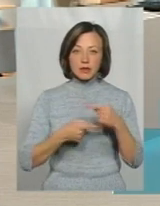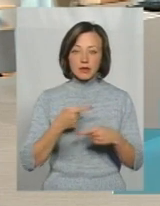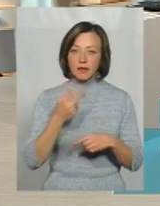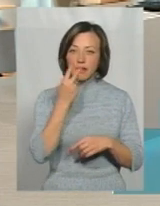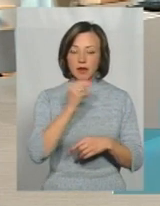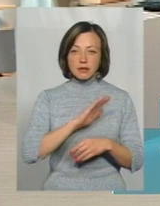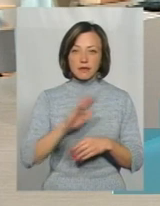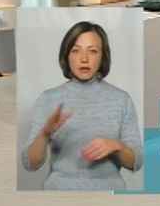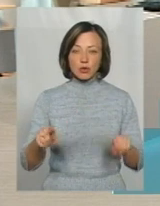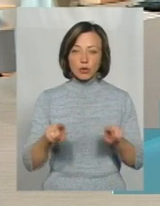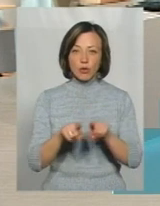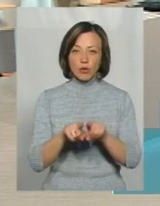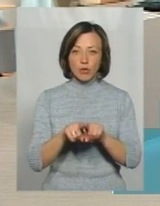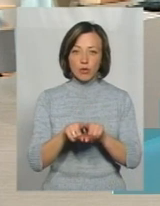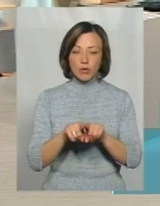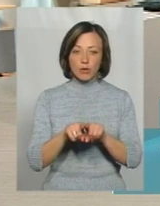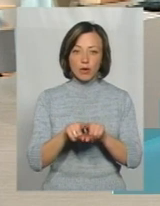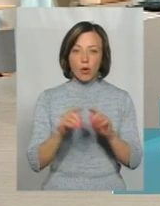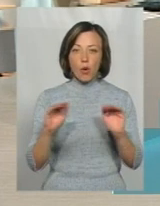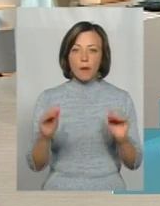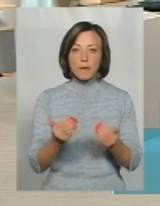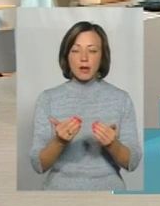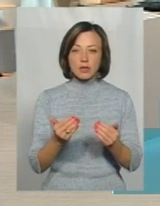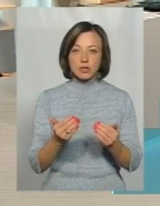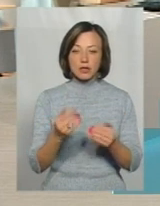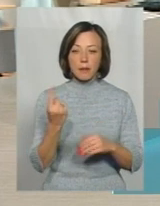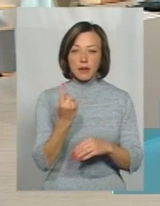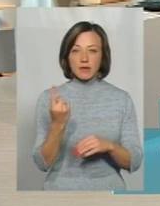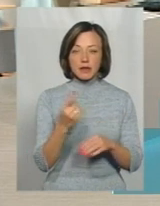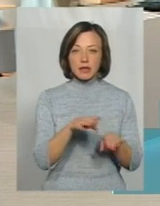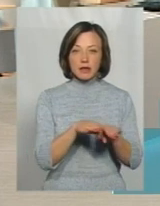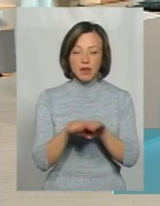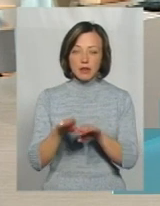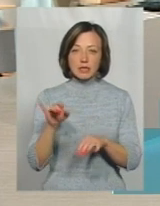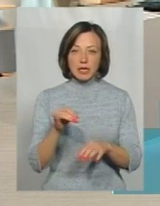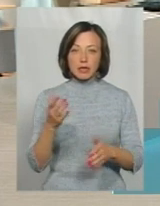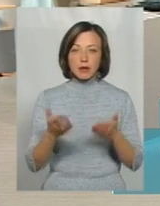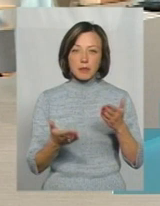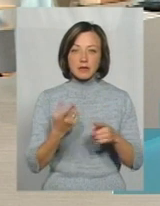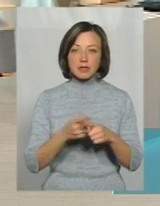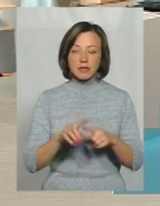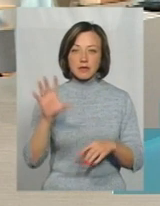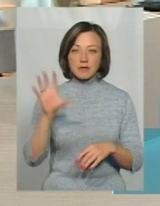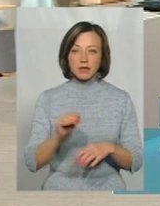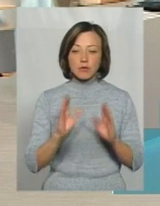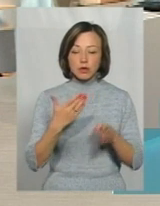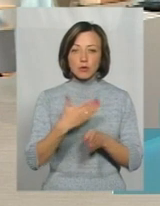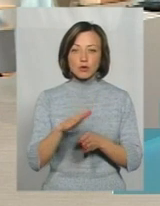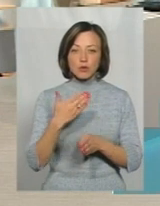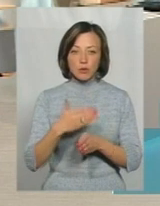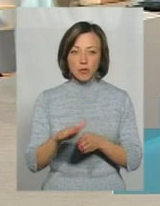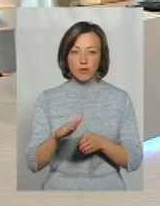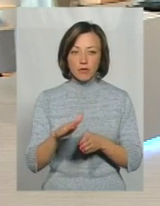звикли до такого, так ви можете, обмеження на первинній ланці і, напевне, це все буде поступово,